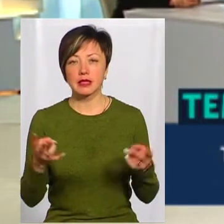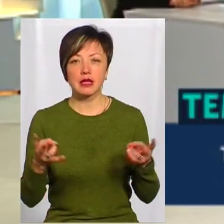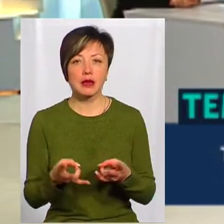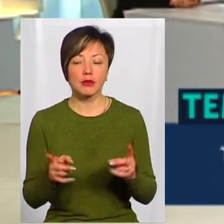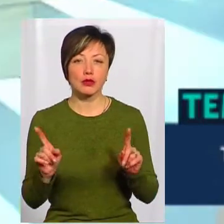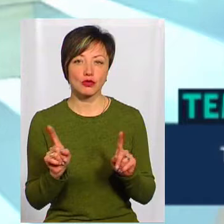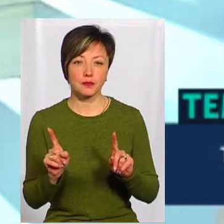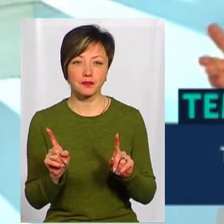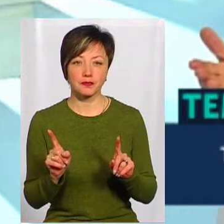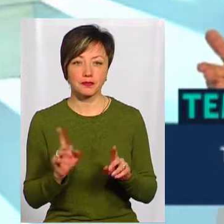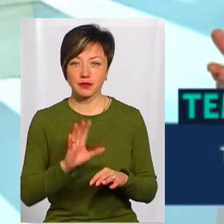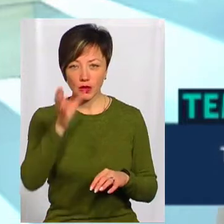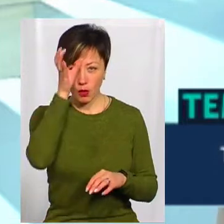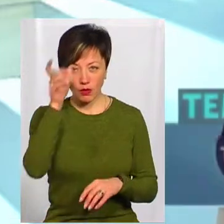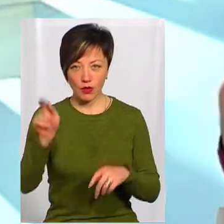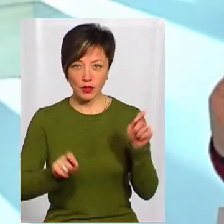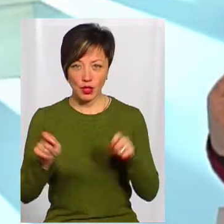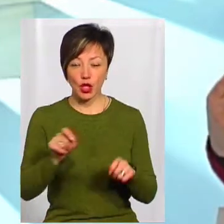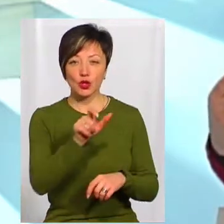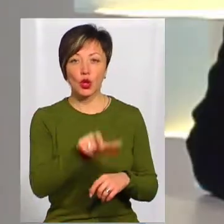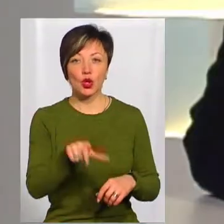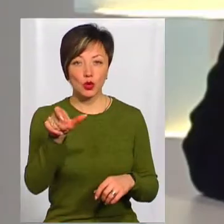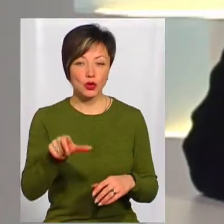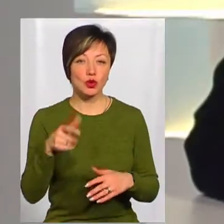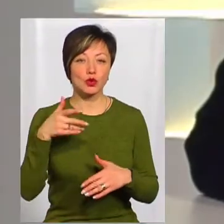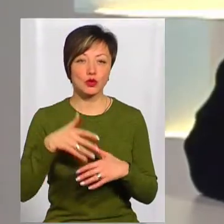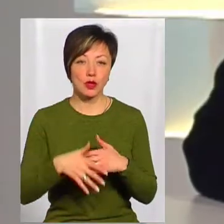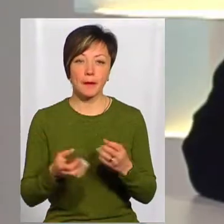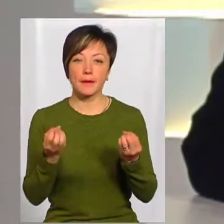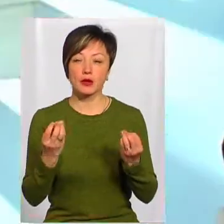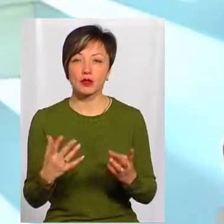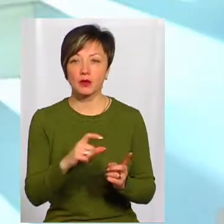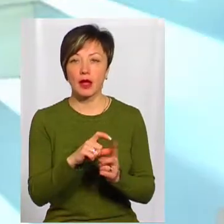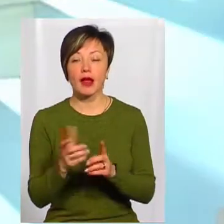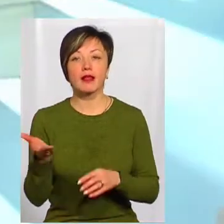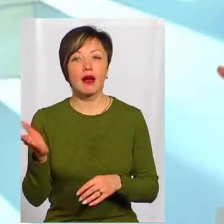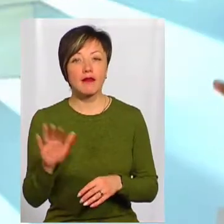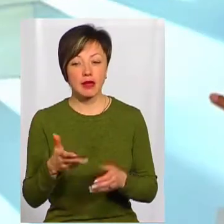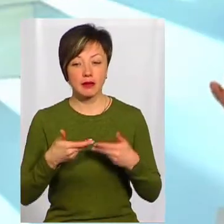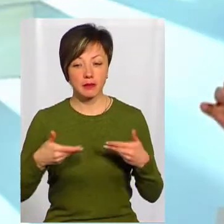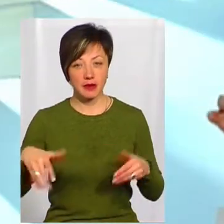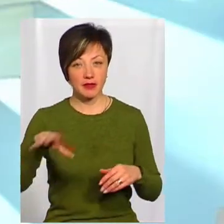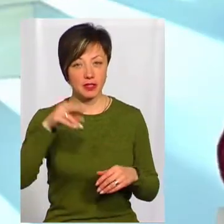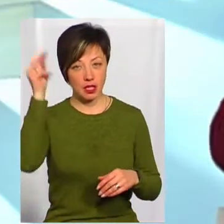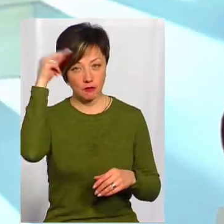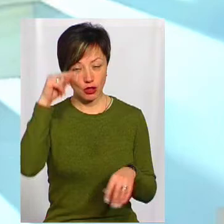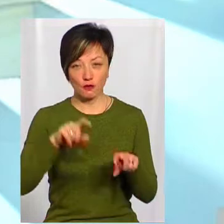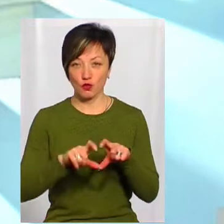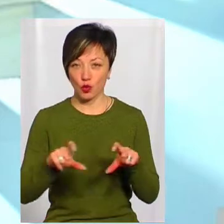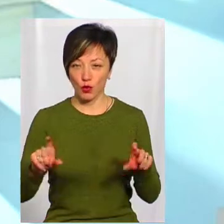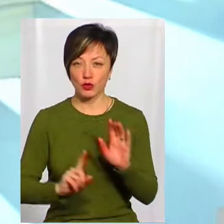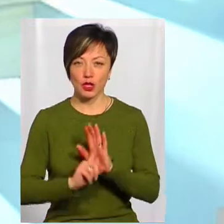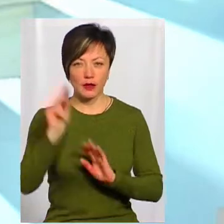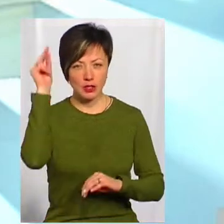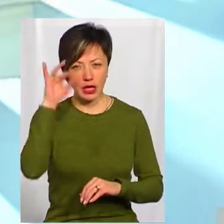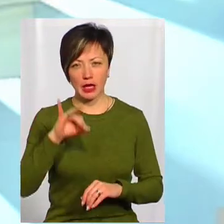ми, не наукові конференції, щоб люди зрозуміли, так? Так, простимось. От, ми всі навчалися в школі і починали